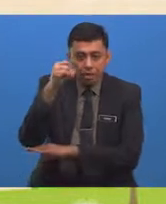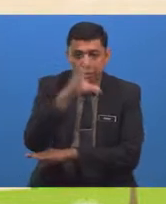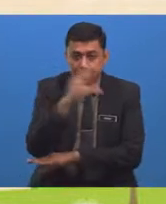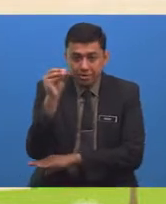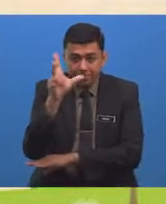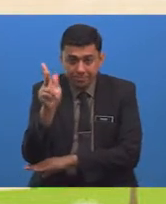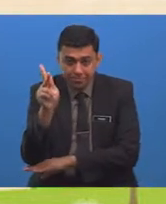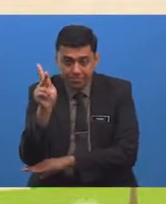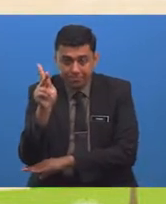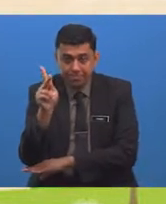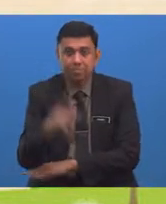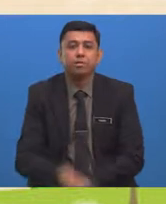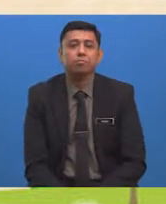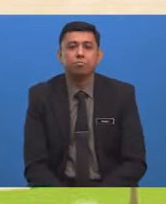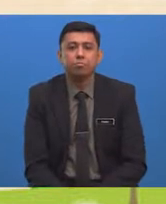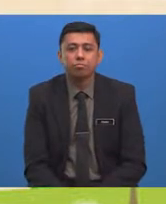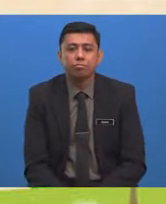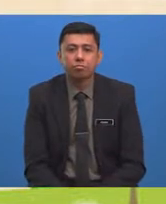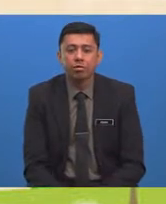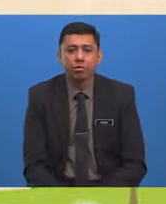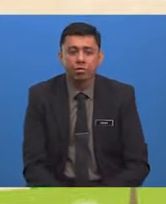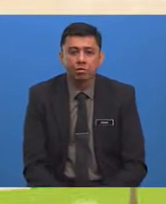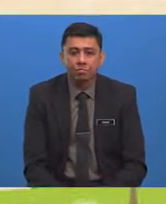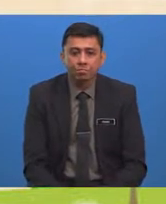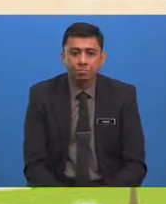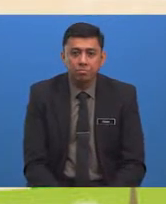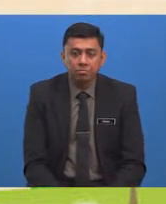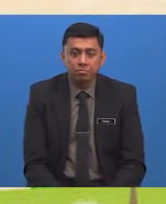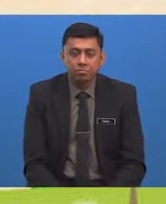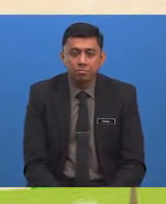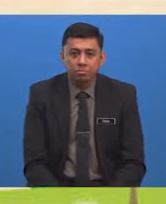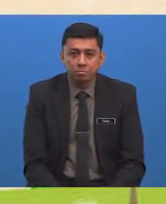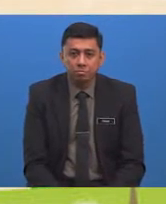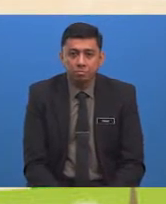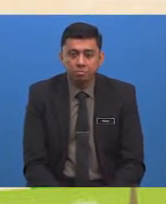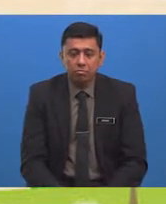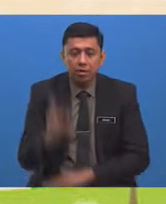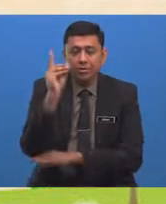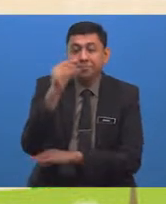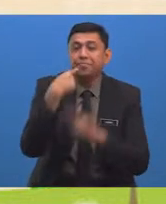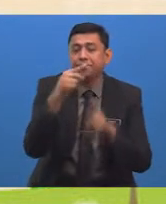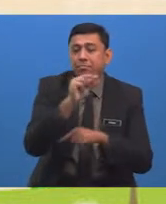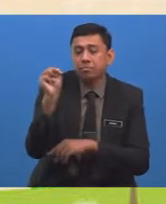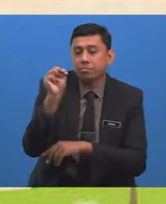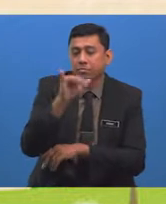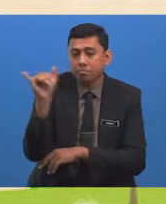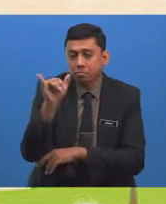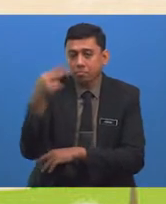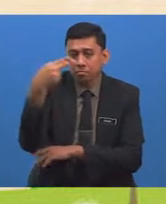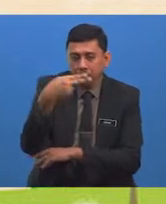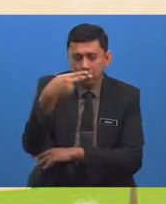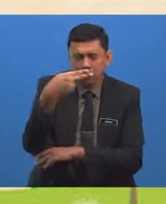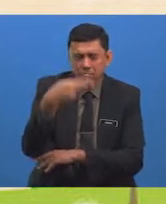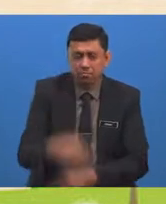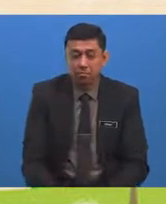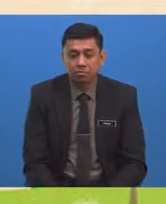Manakala K Adalah Kempen Bagi Aktiviti Pemeliharaan H